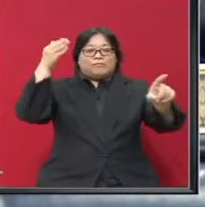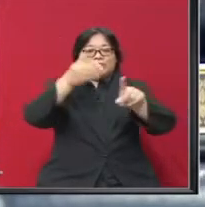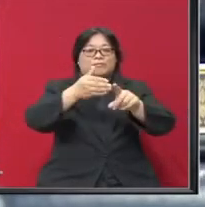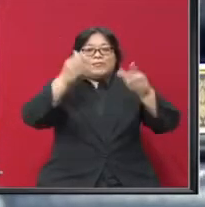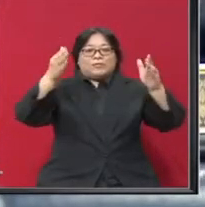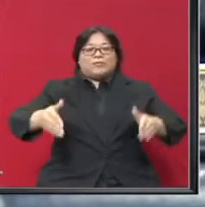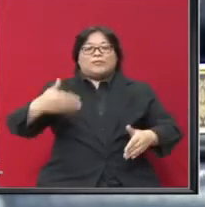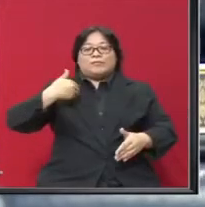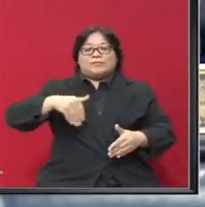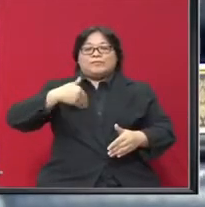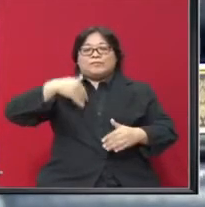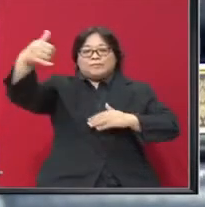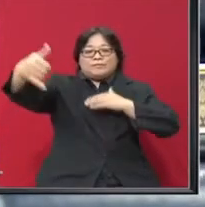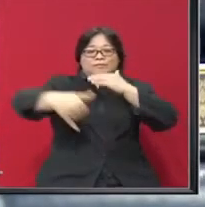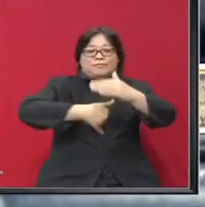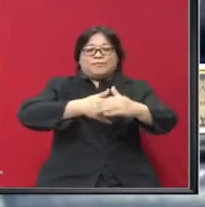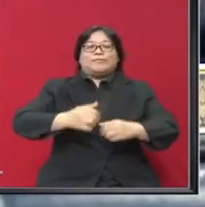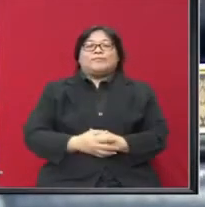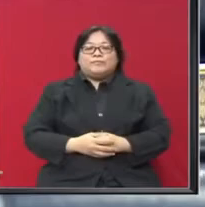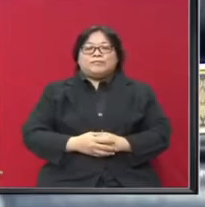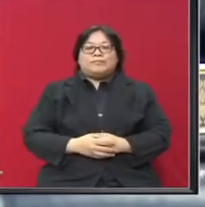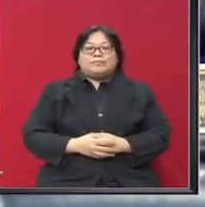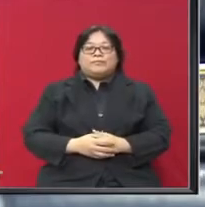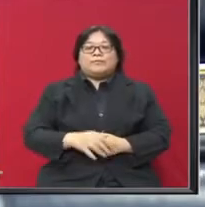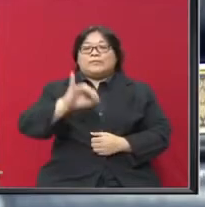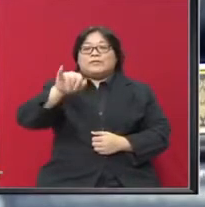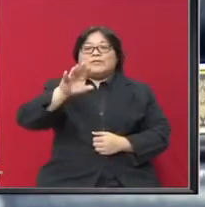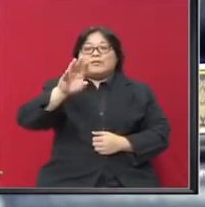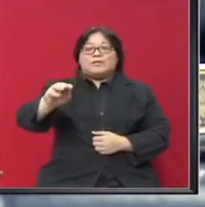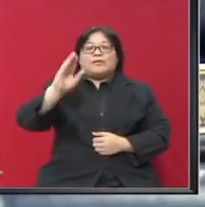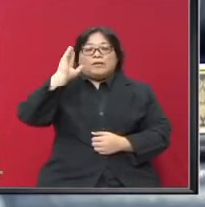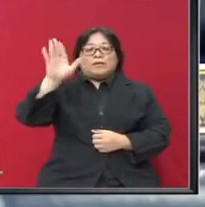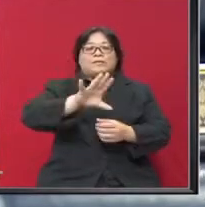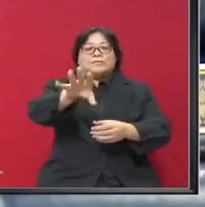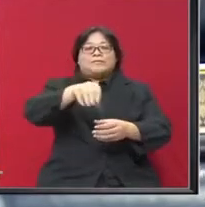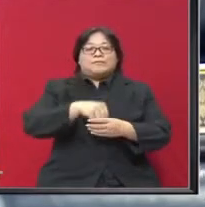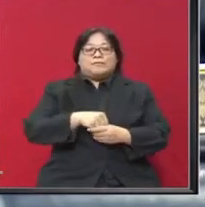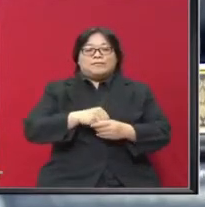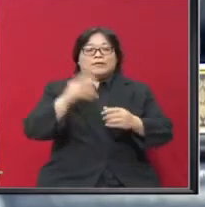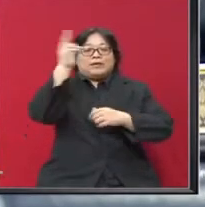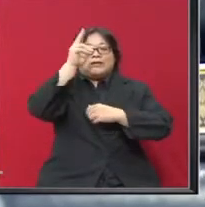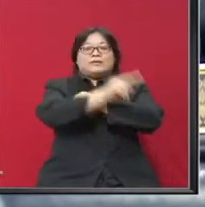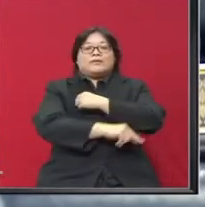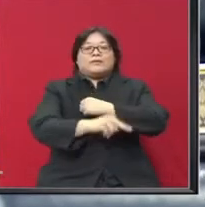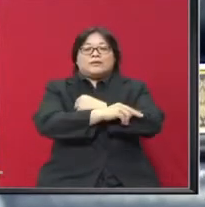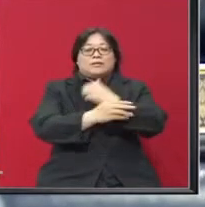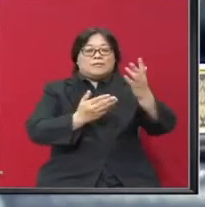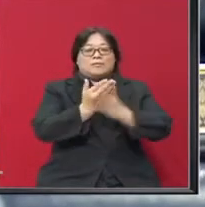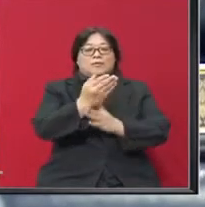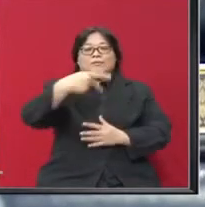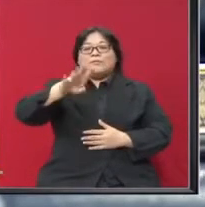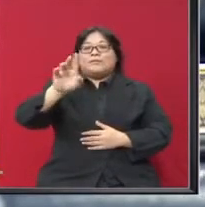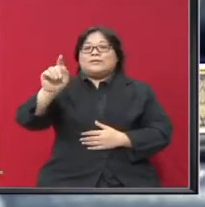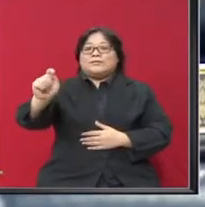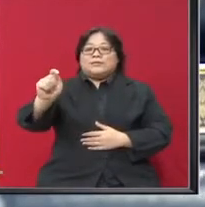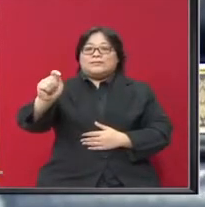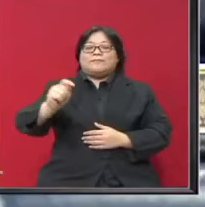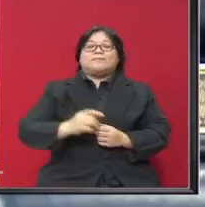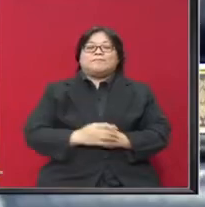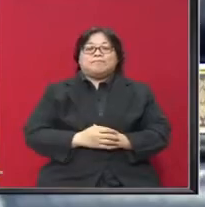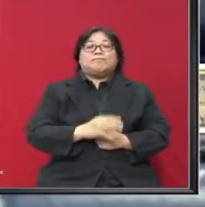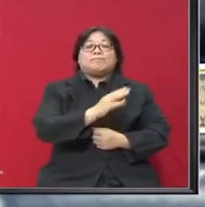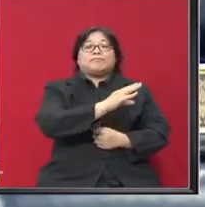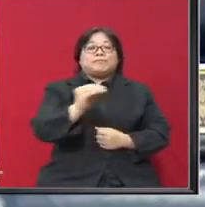warga asing Jim juga akan turut melibatkan kerajaan negeri melalui pihak berkuasa tempatan